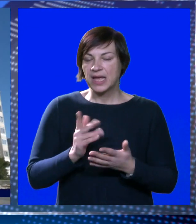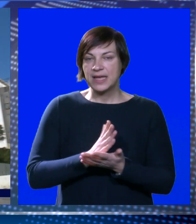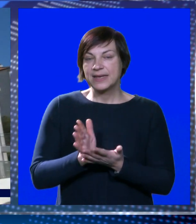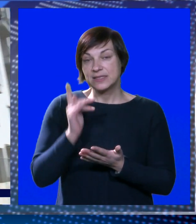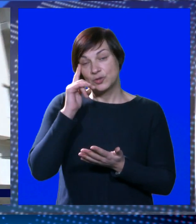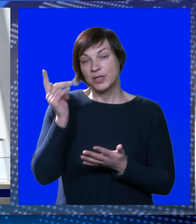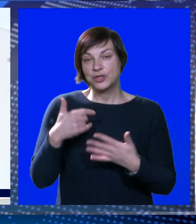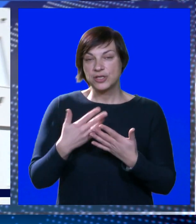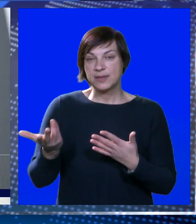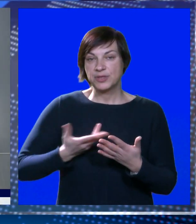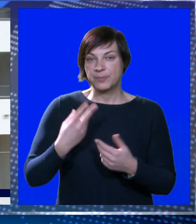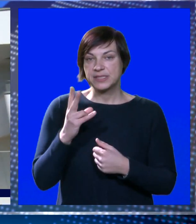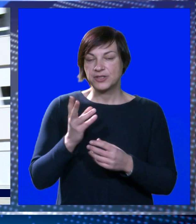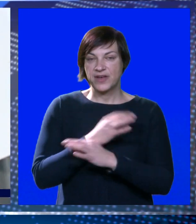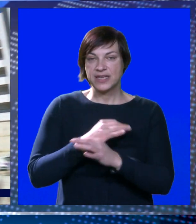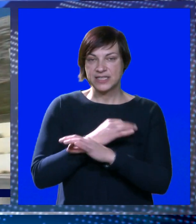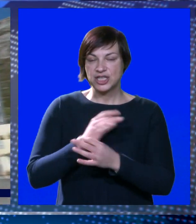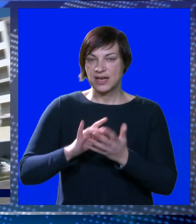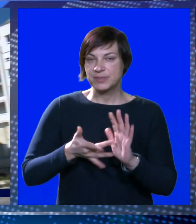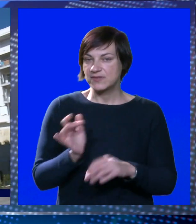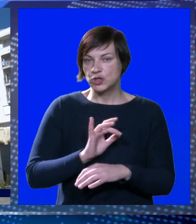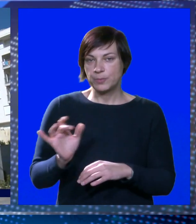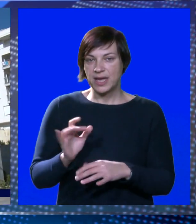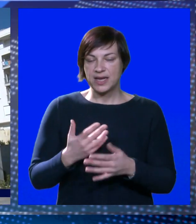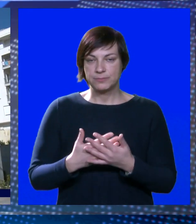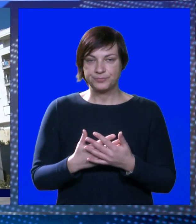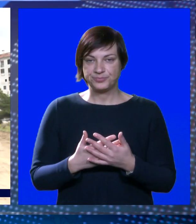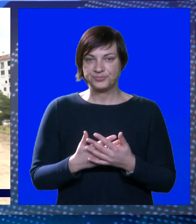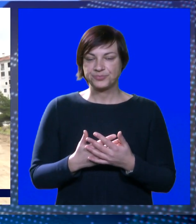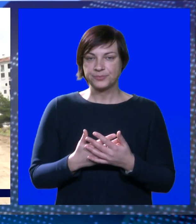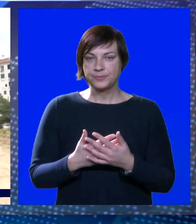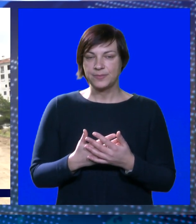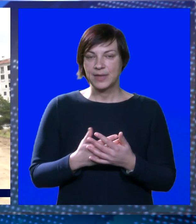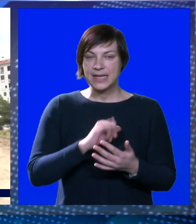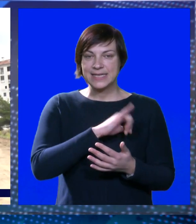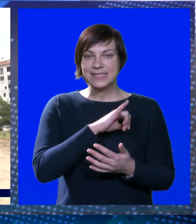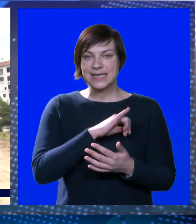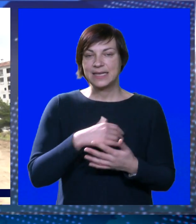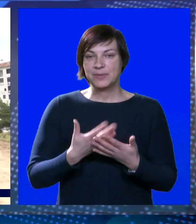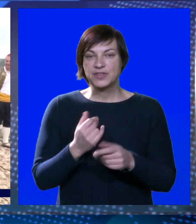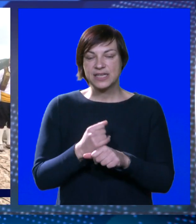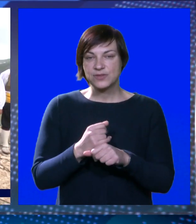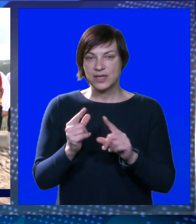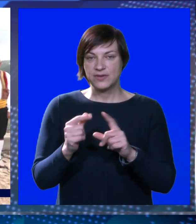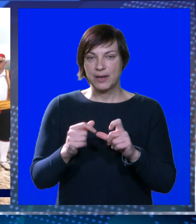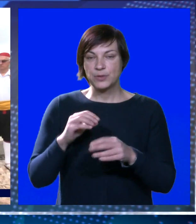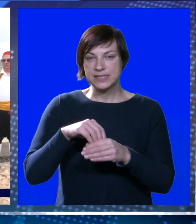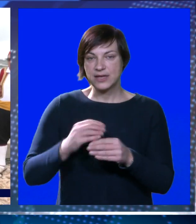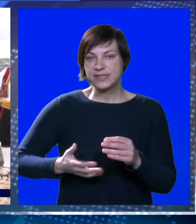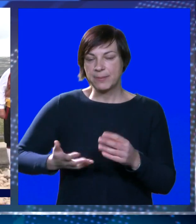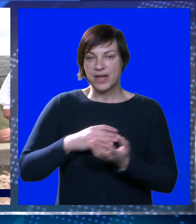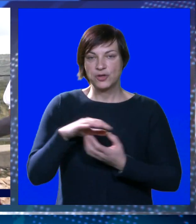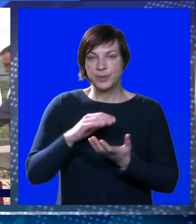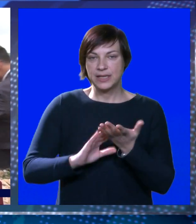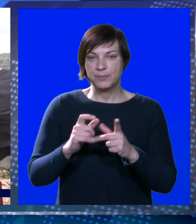Neslužbeno doznajmo kako je pristiglo dvane žalbi i sve su odbijene. Zanimljivo je kako su radovina po stanovima za